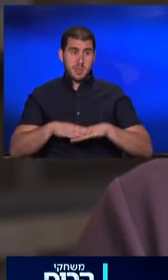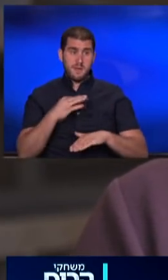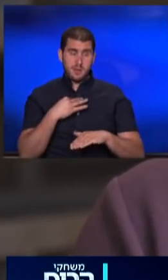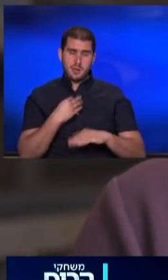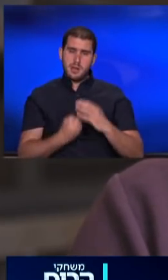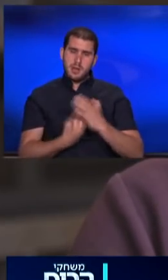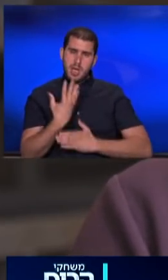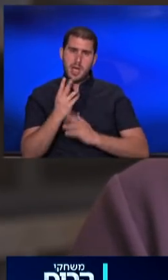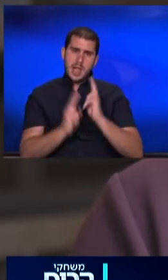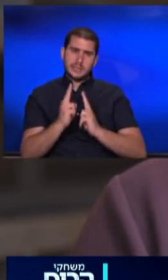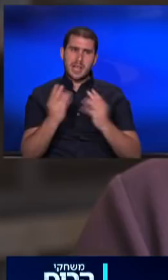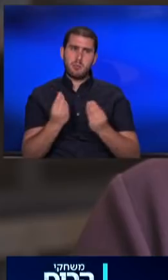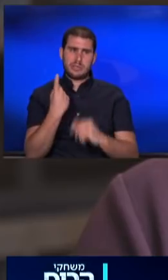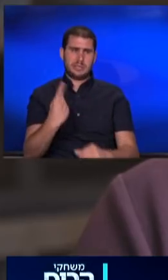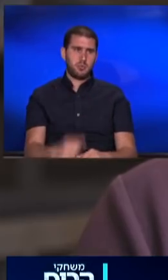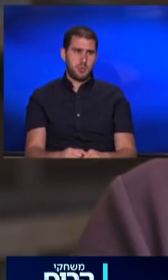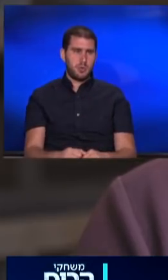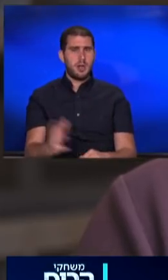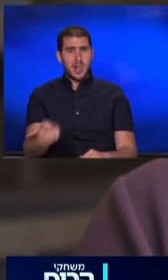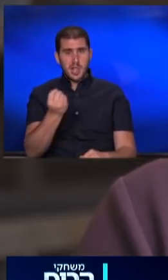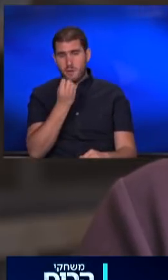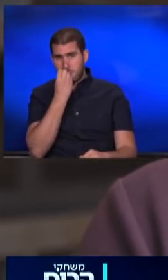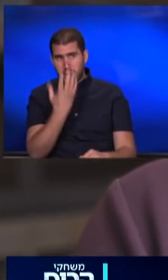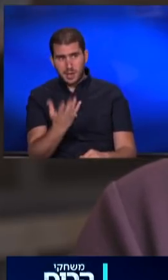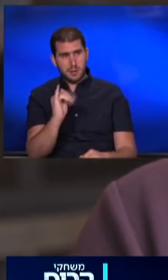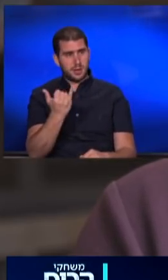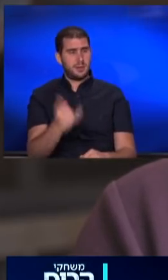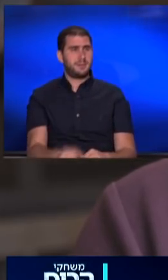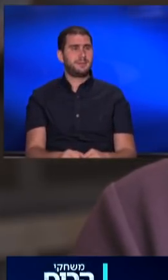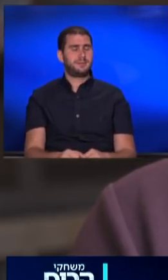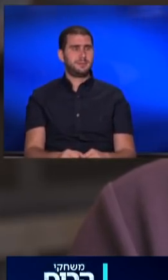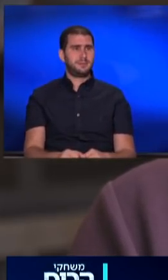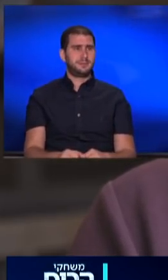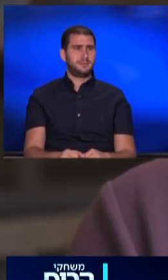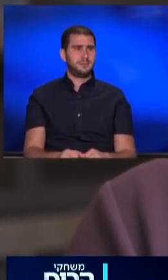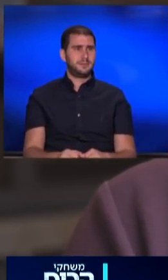הוא לייצר את המוצר. לקטוף תפרחים. לקטוף תפרחים. כן,